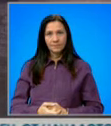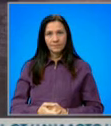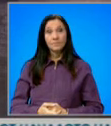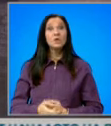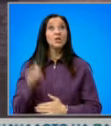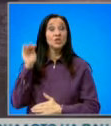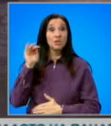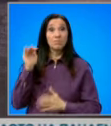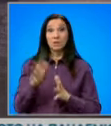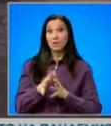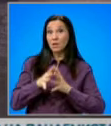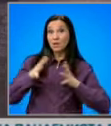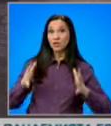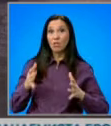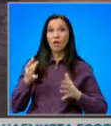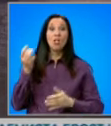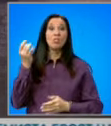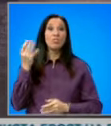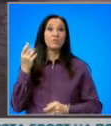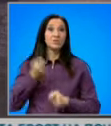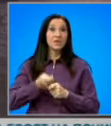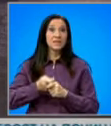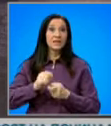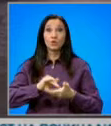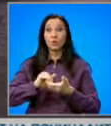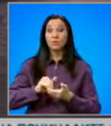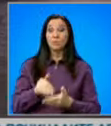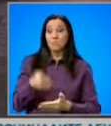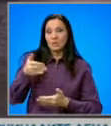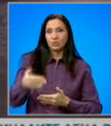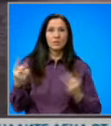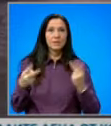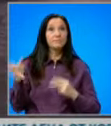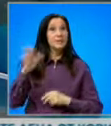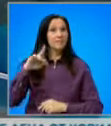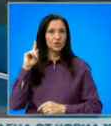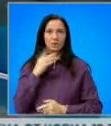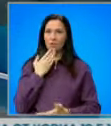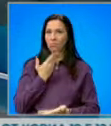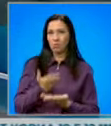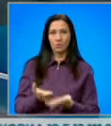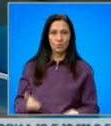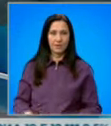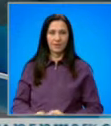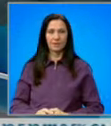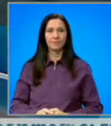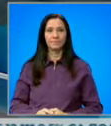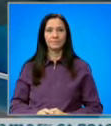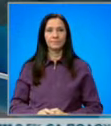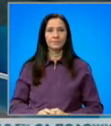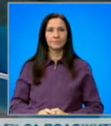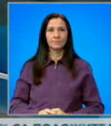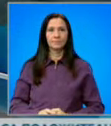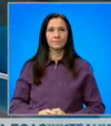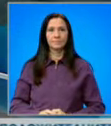Ще бъде ли разширена новосъздадената коалиция? Престои да разберем в следващите дни. Благодаря ти, Ирина Цонева, за бъдещето на